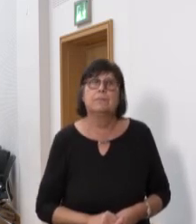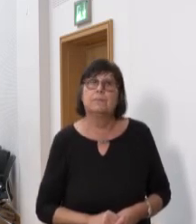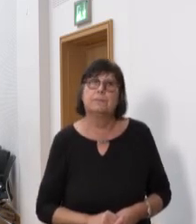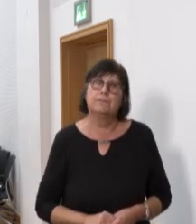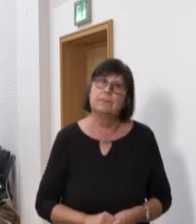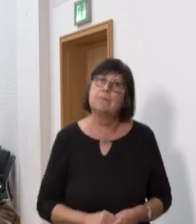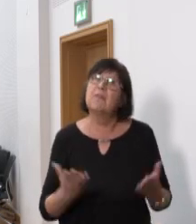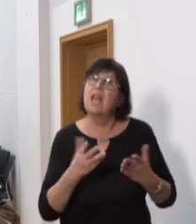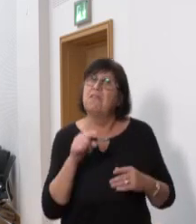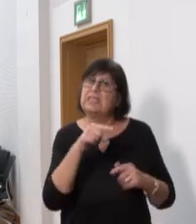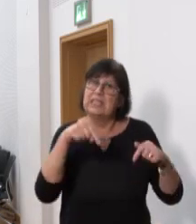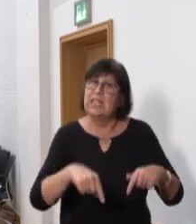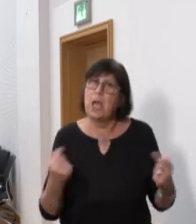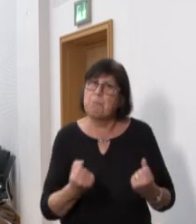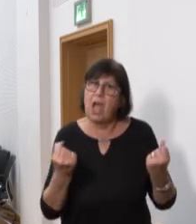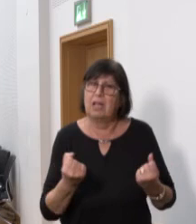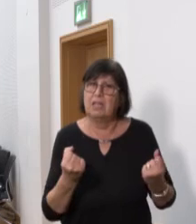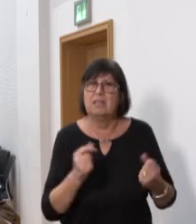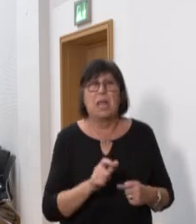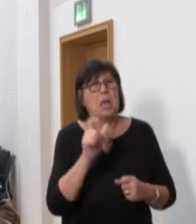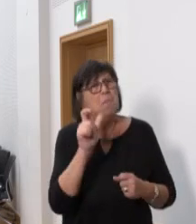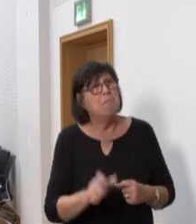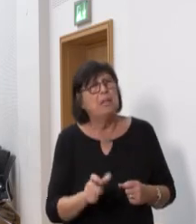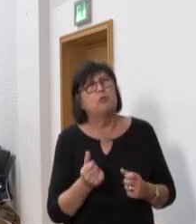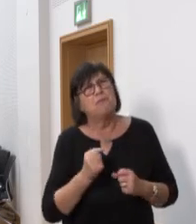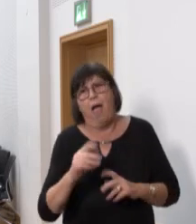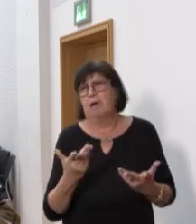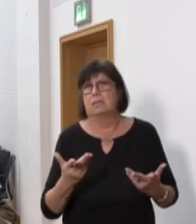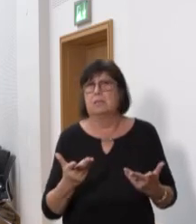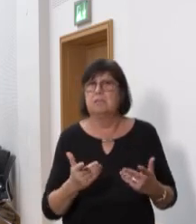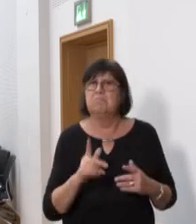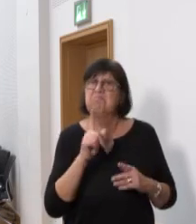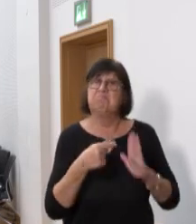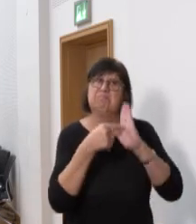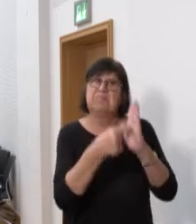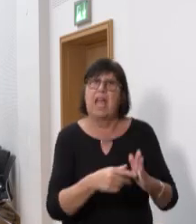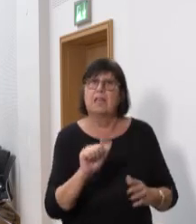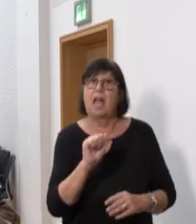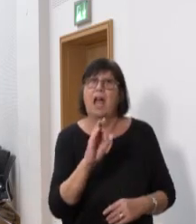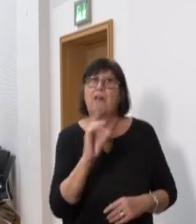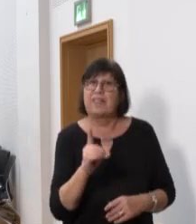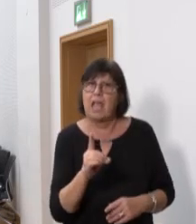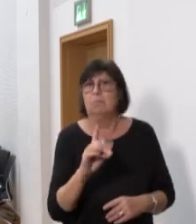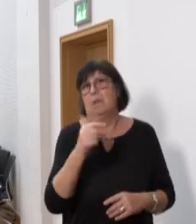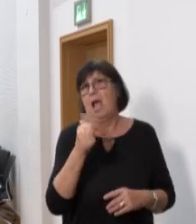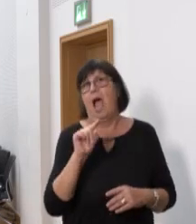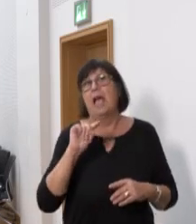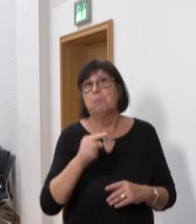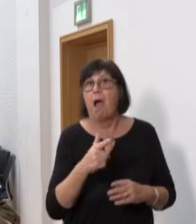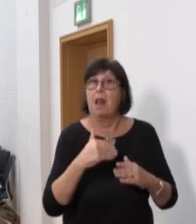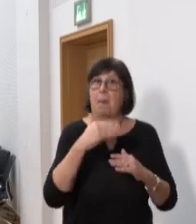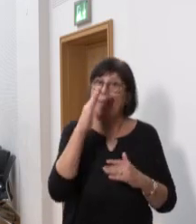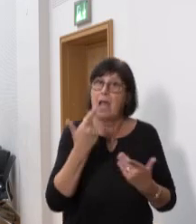Was Sie hier machen, ist menschenverachtend. Damit zeigt die AfD-Fraktion einmal mehr, wes